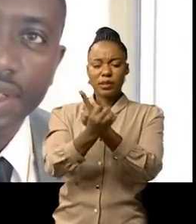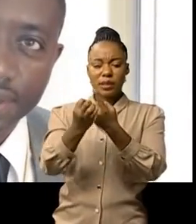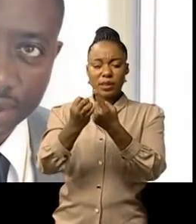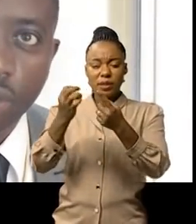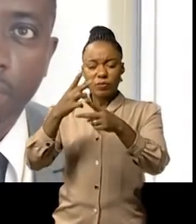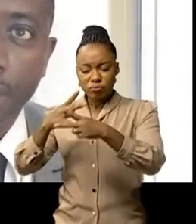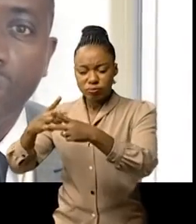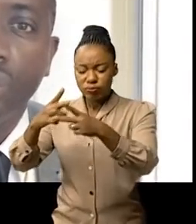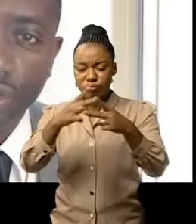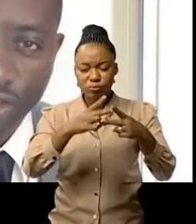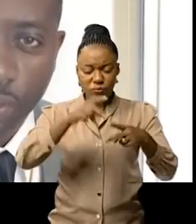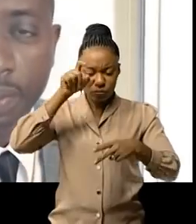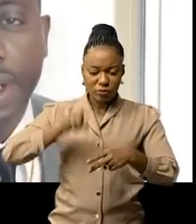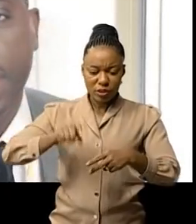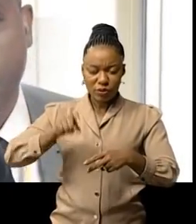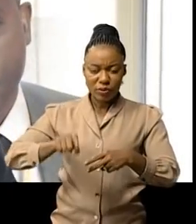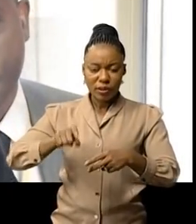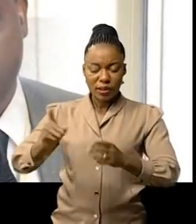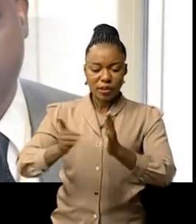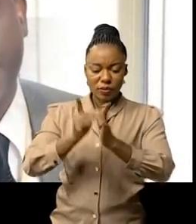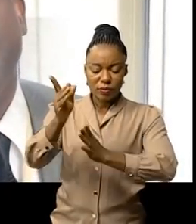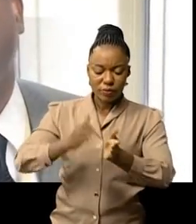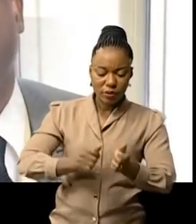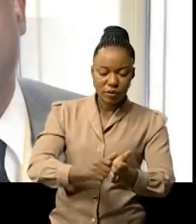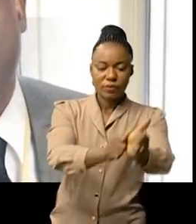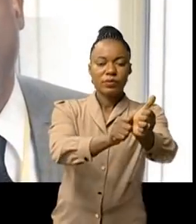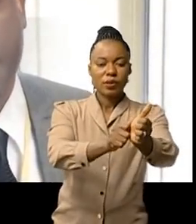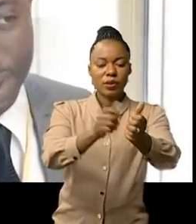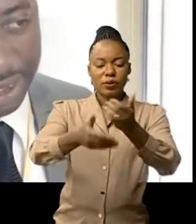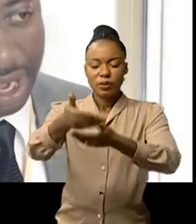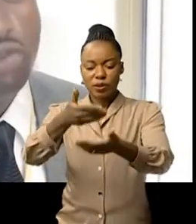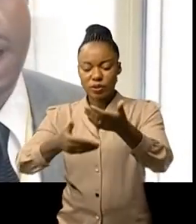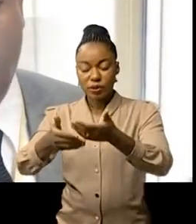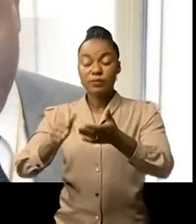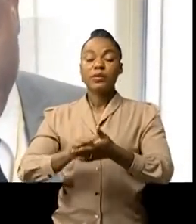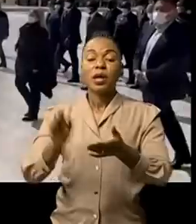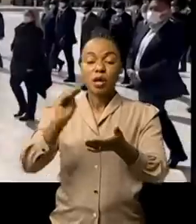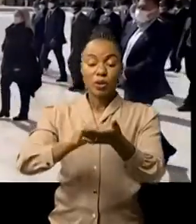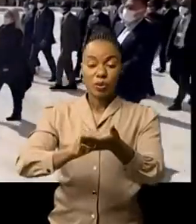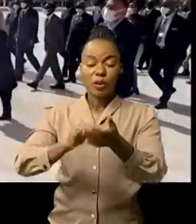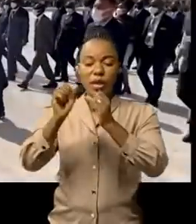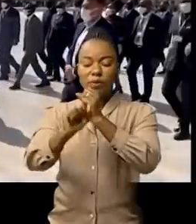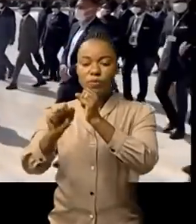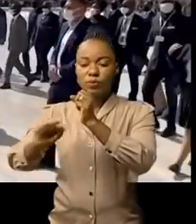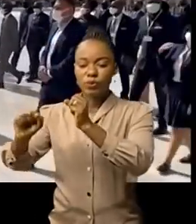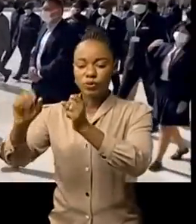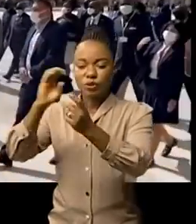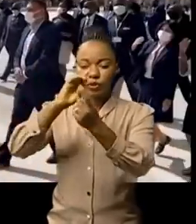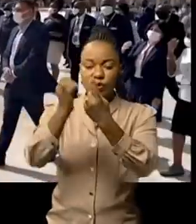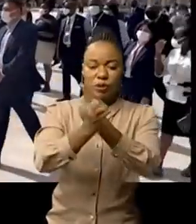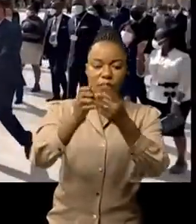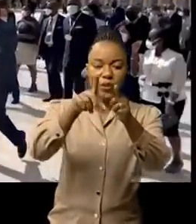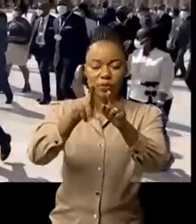besoin de cet accompagnement de développement des infrastructures et des échanges. Signalons également que la promotion du tourisme et la